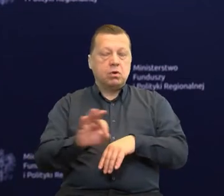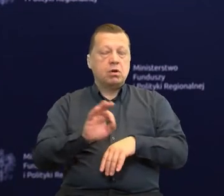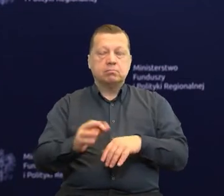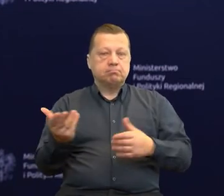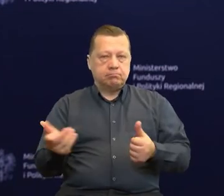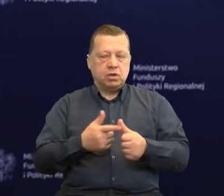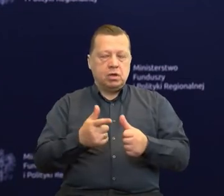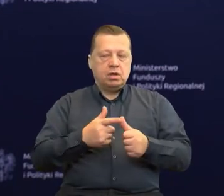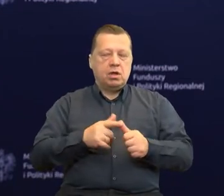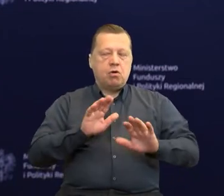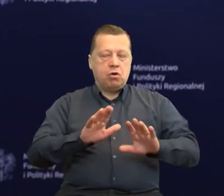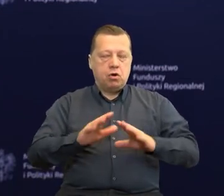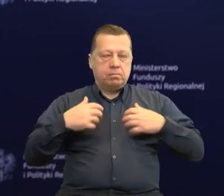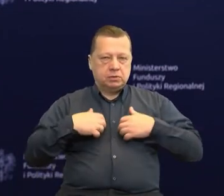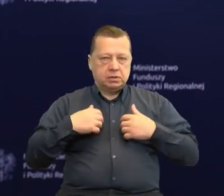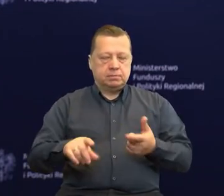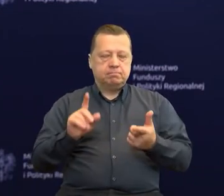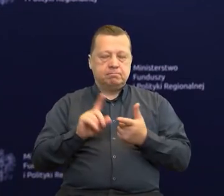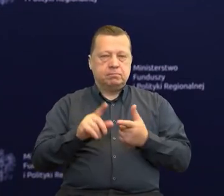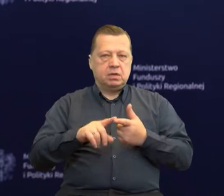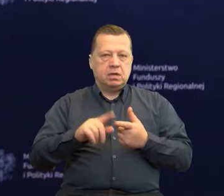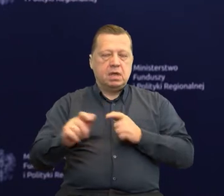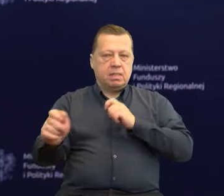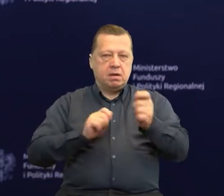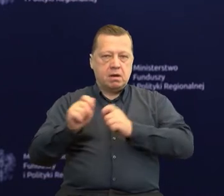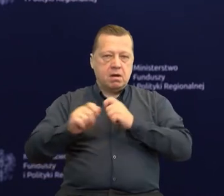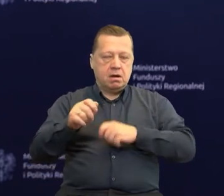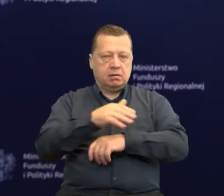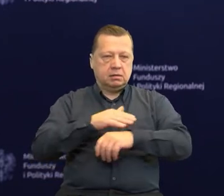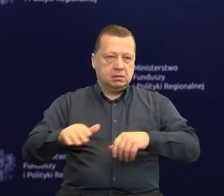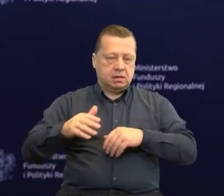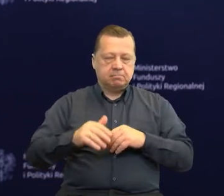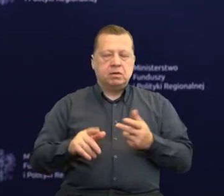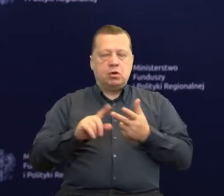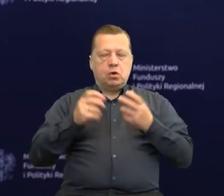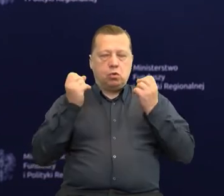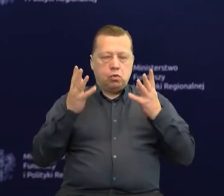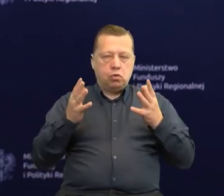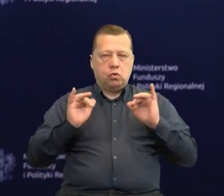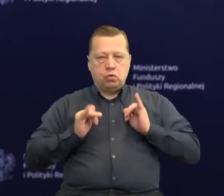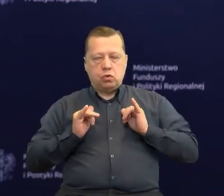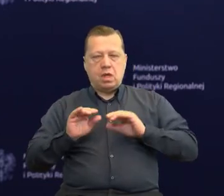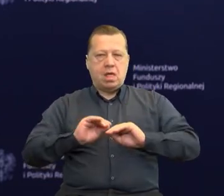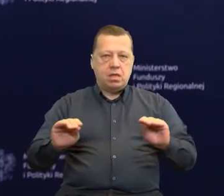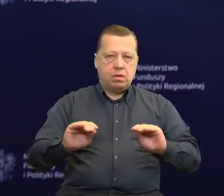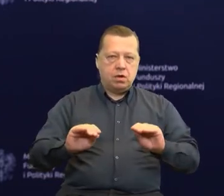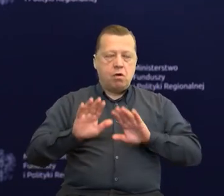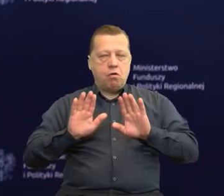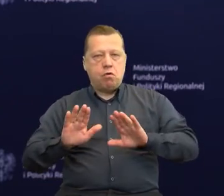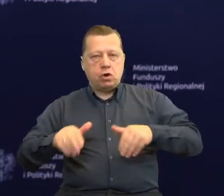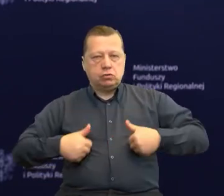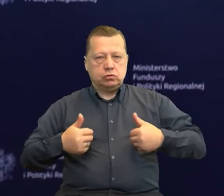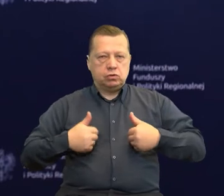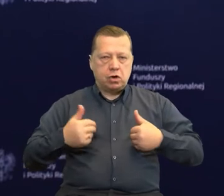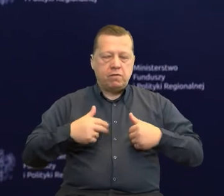ochrony środowiska, transgranicznej mobilności, kultury i turystyki, edukacji, ochrony zdrowia,